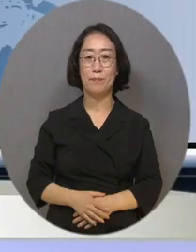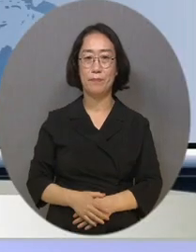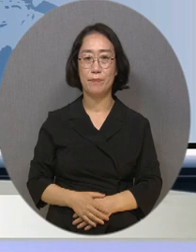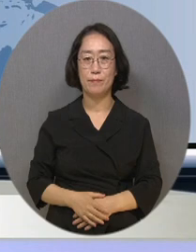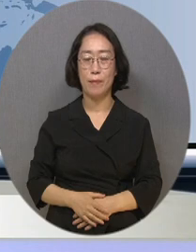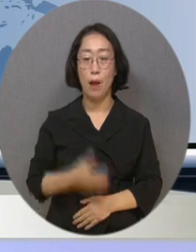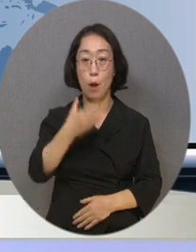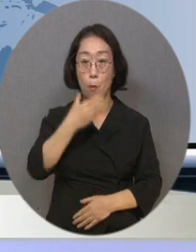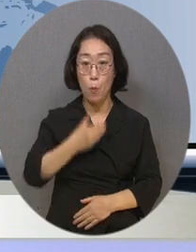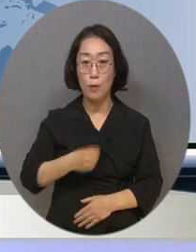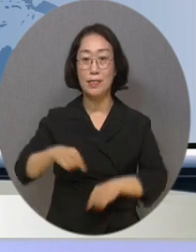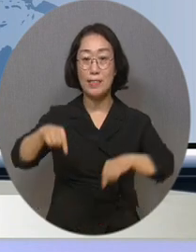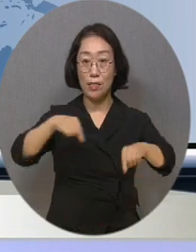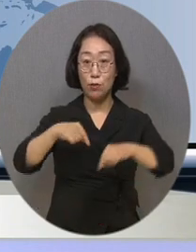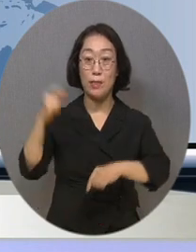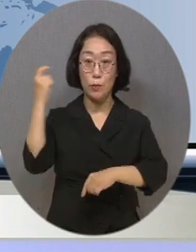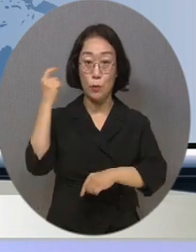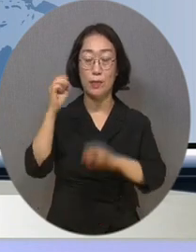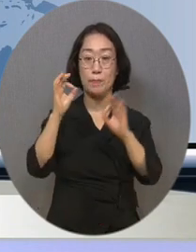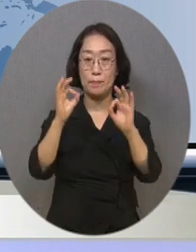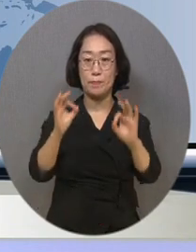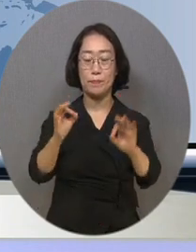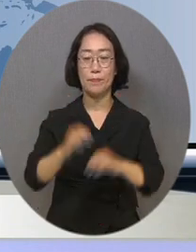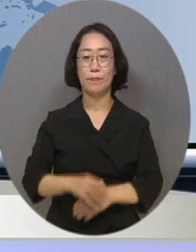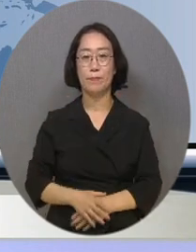이어서 복직의 정책 소식 만나보겠습니다.